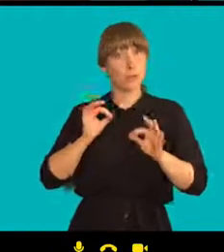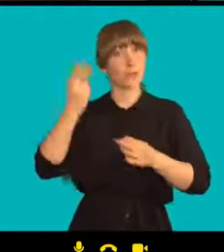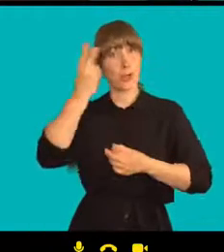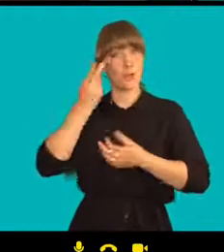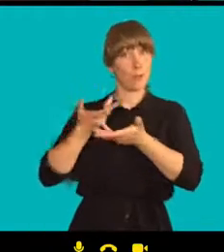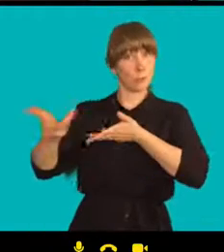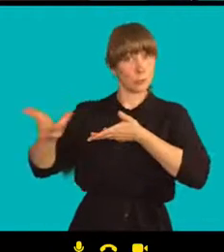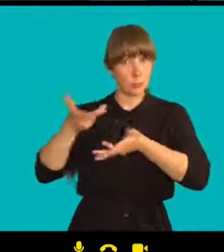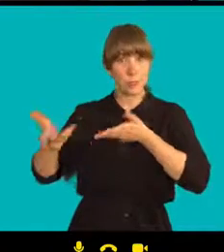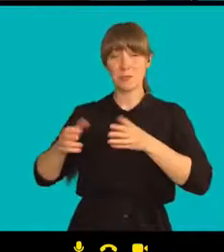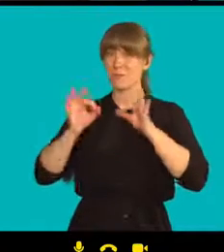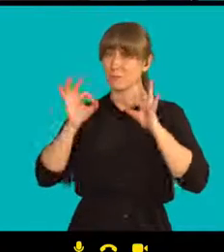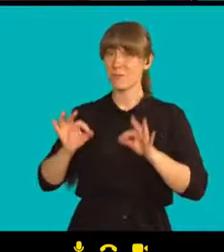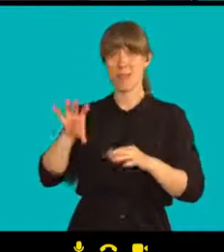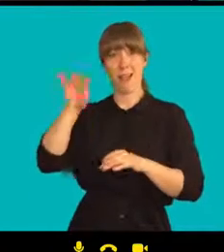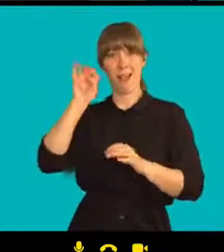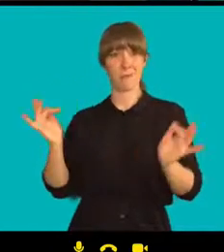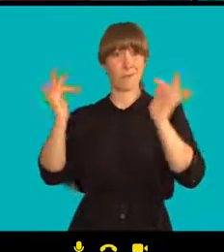navzájem,